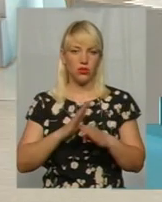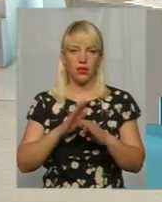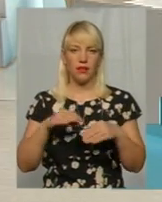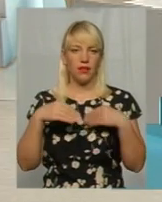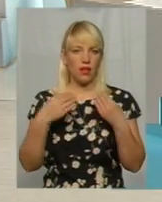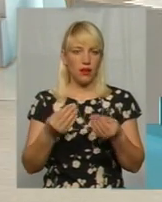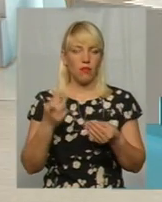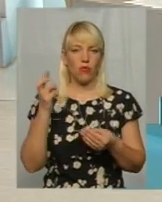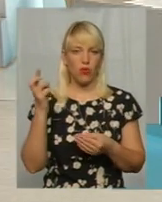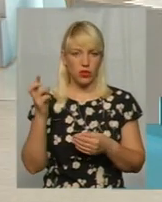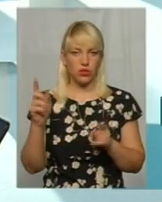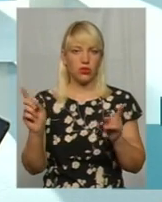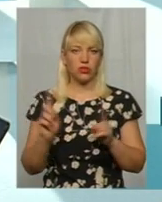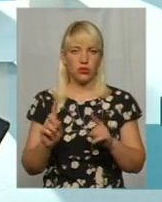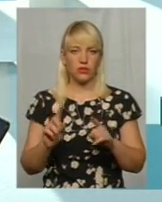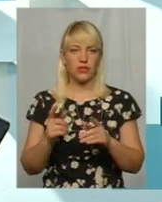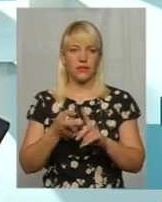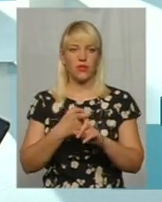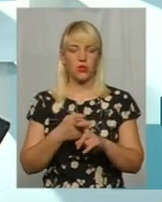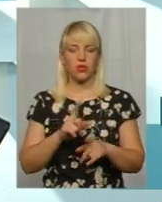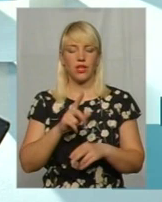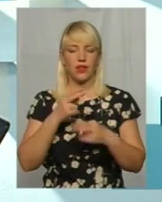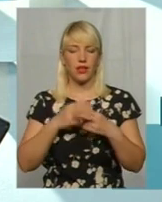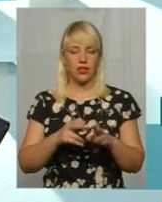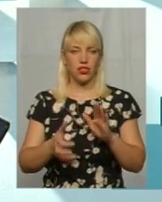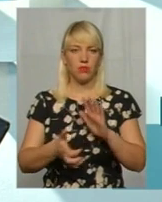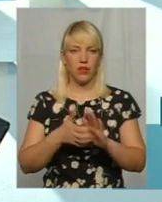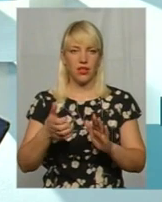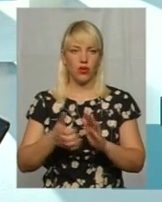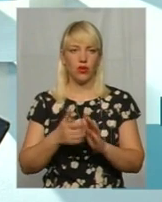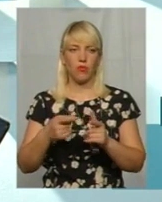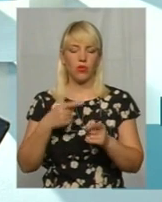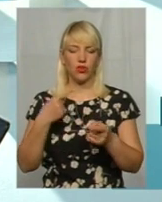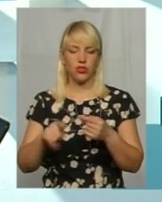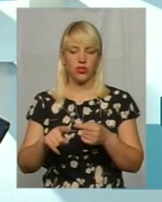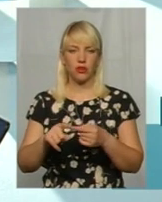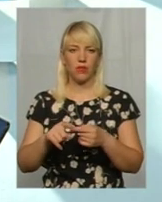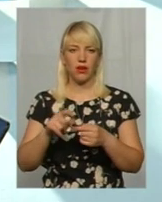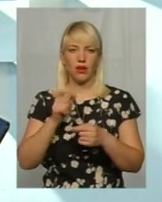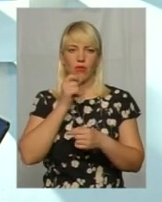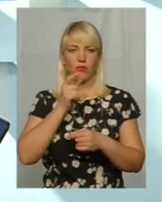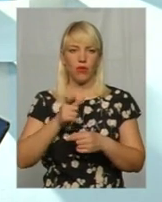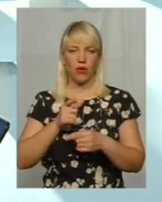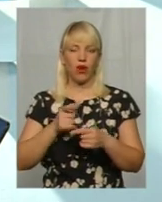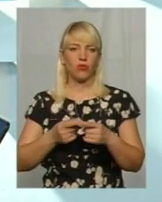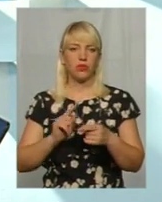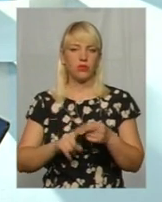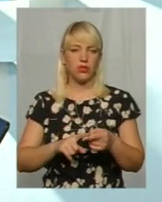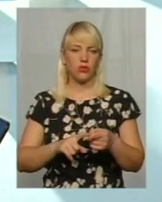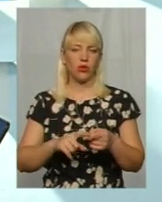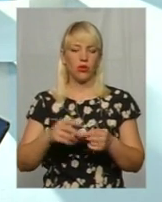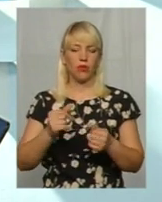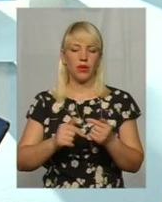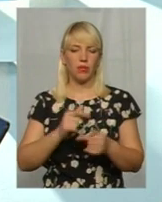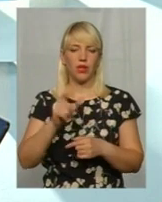в зв'язку з технічними недоліками, іншими прорахунками цього підприємця, дитина,